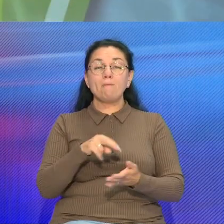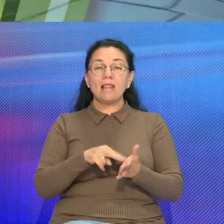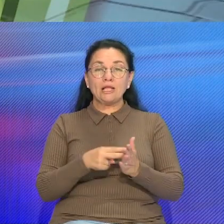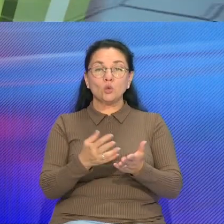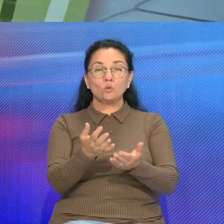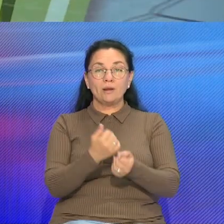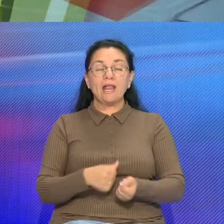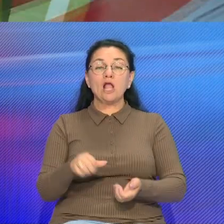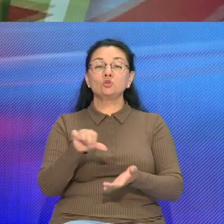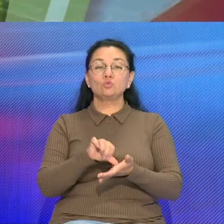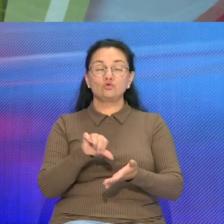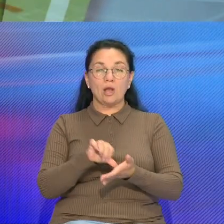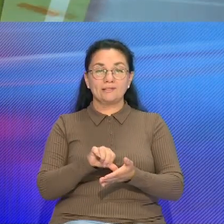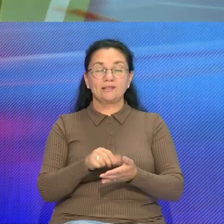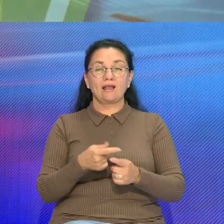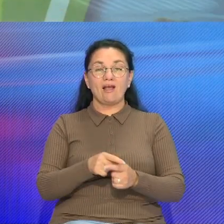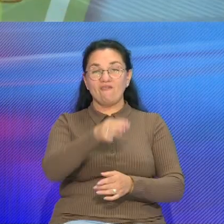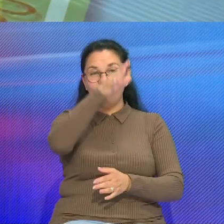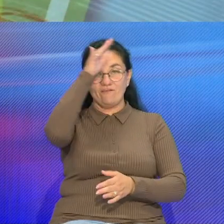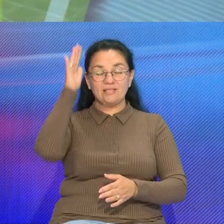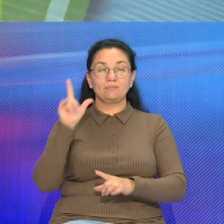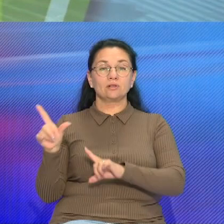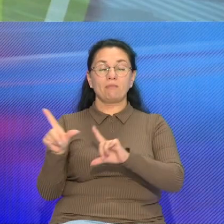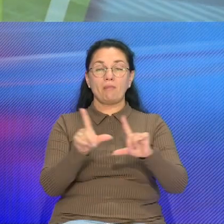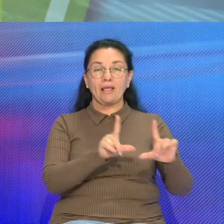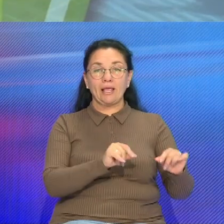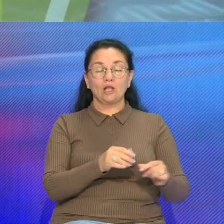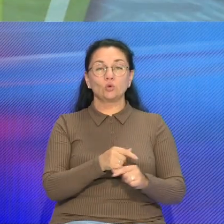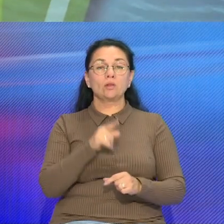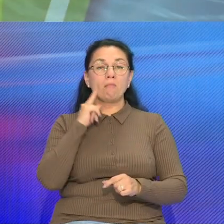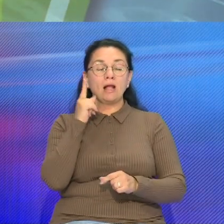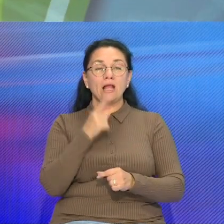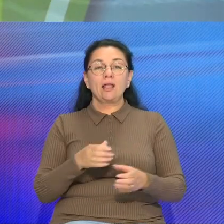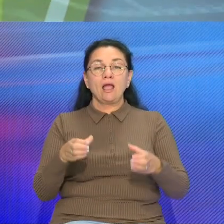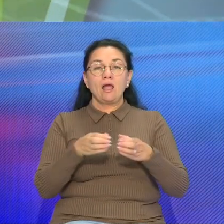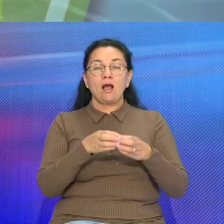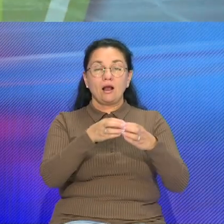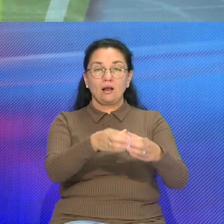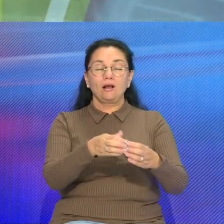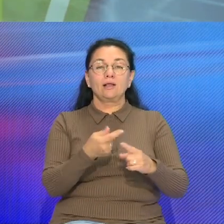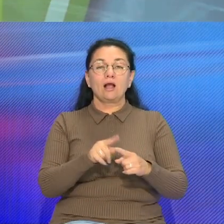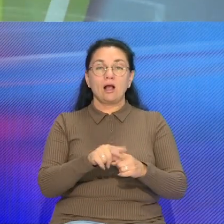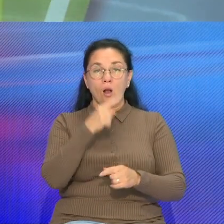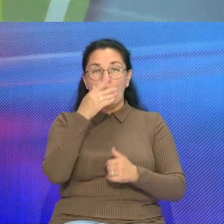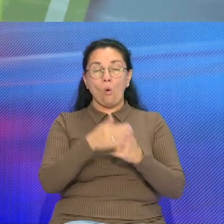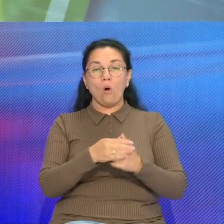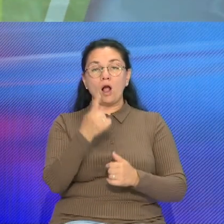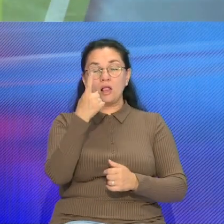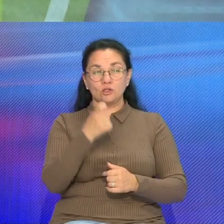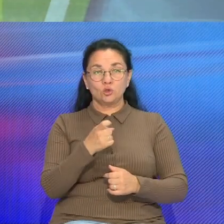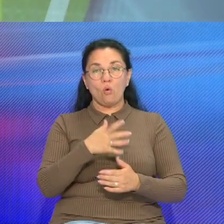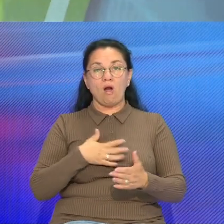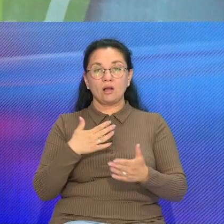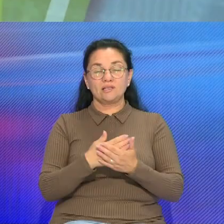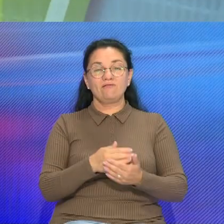активную делу этой падеи У Ветебск отправится молодзевая делегация региона у складе коля 100 активистов БРСМ